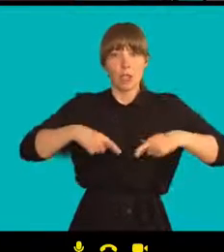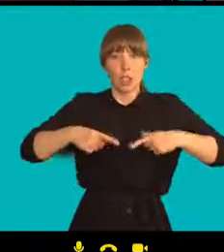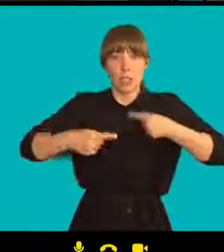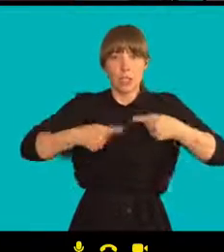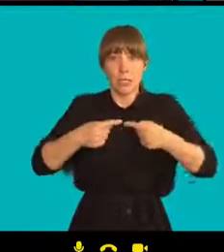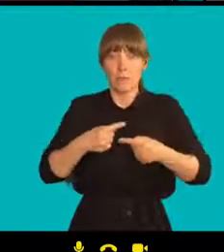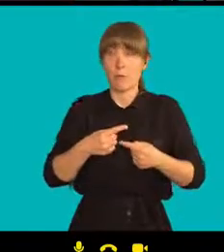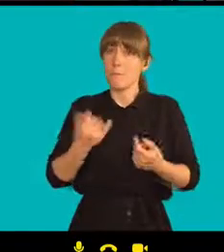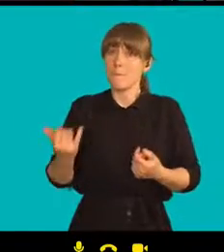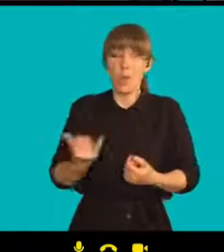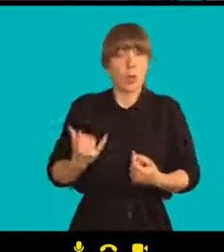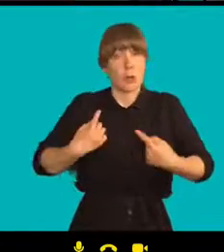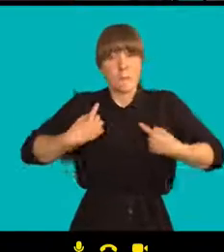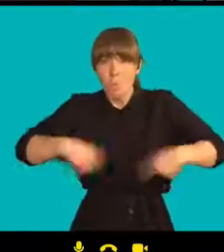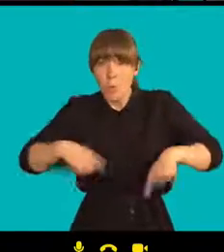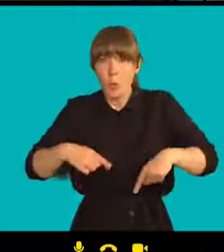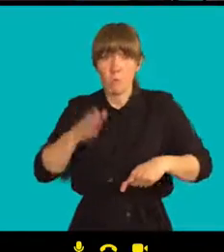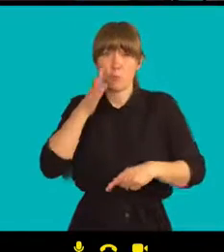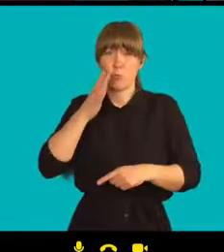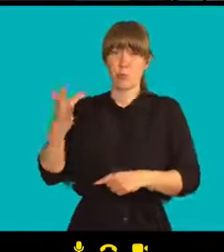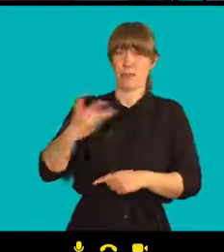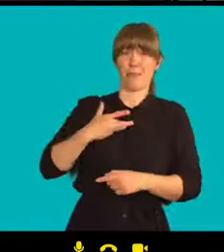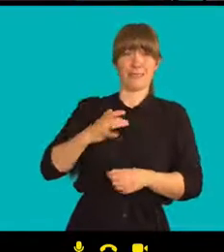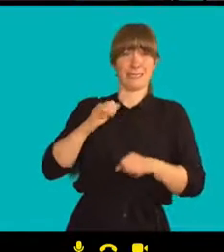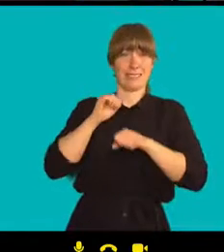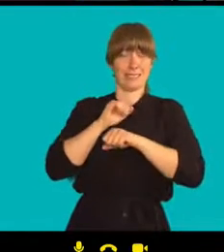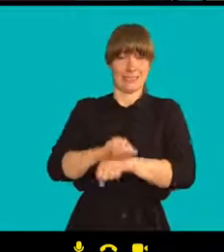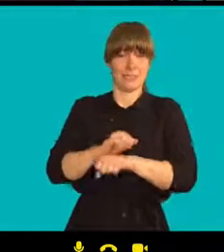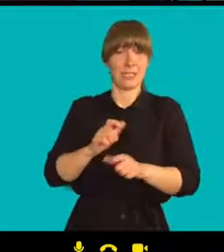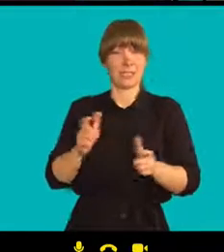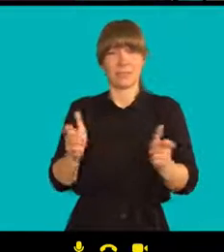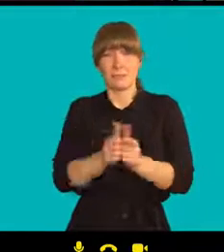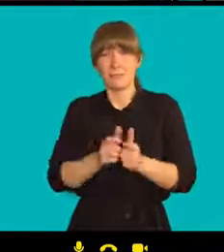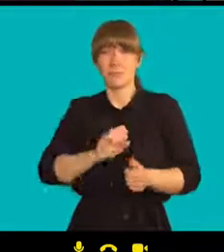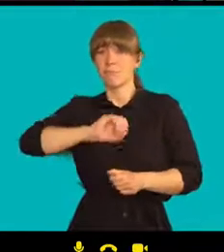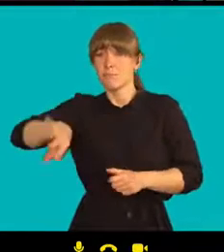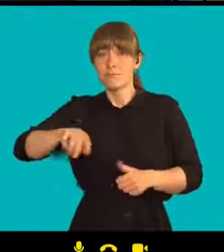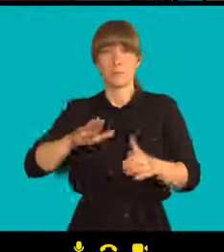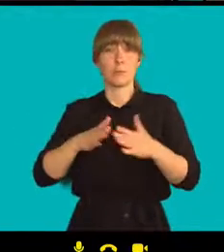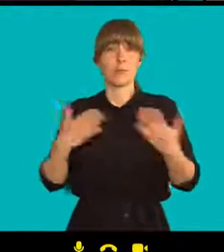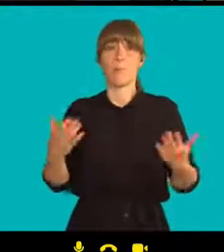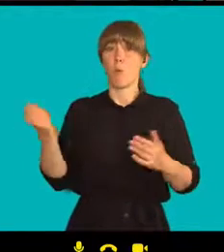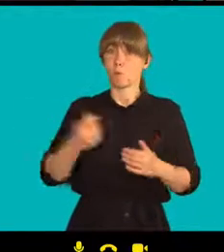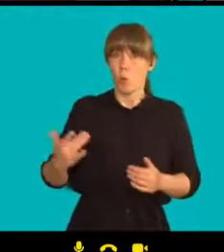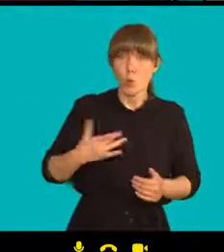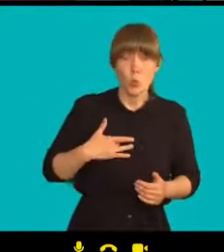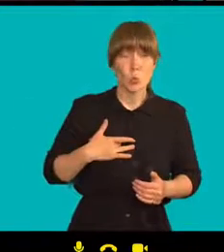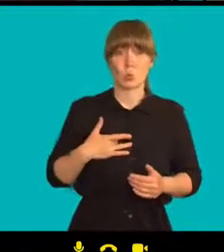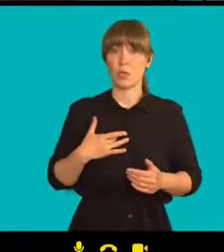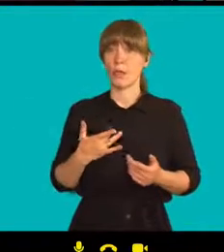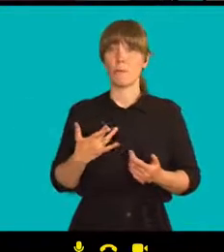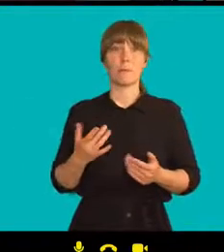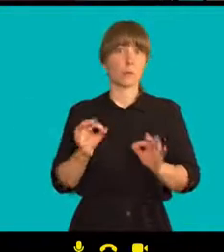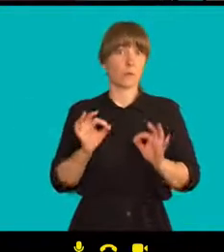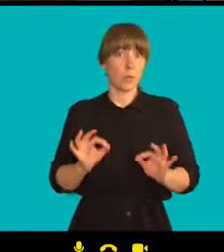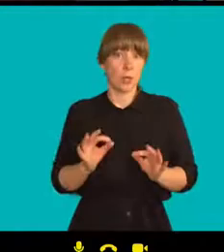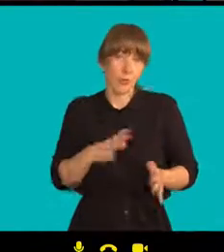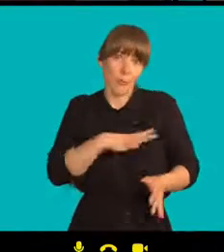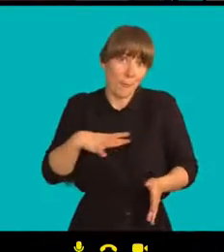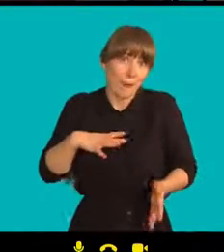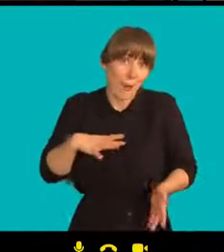že dostanou pokutu nebo že je zatknou. To je běžný pocit, to je normální. ale úloha odborů